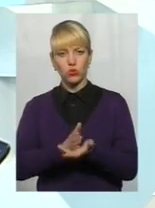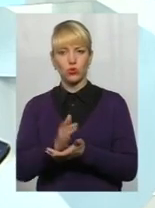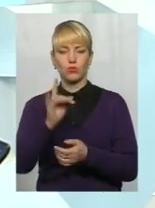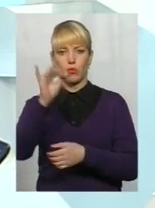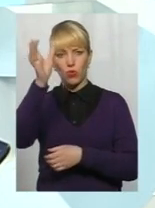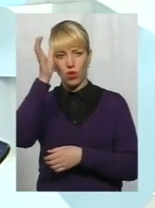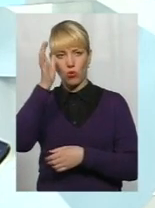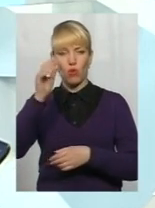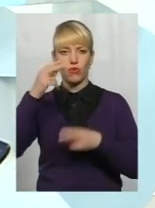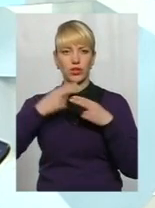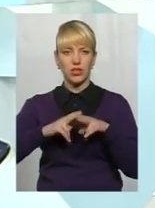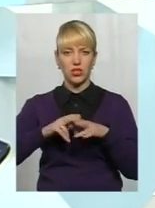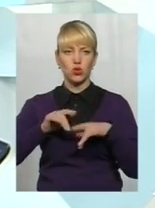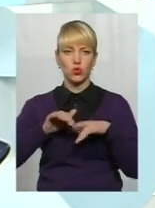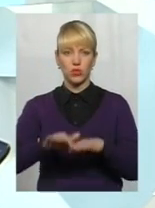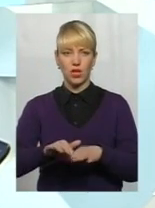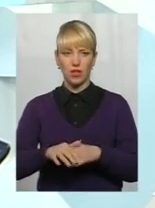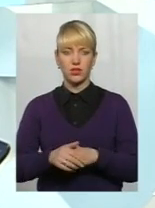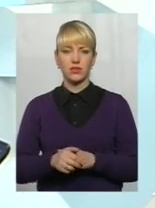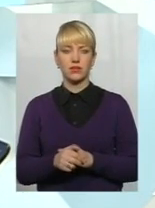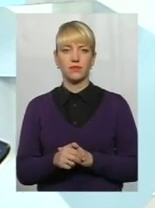про наукову і науково-технічну діяльність.